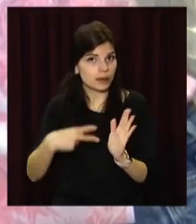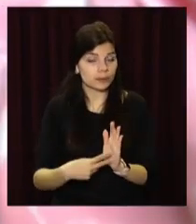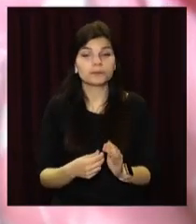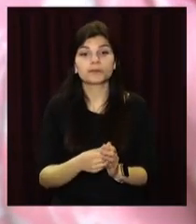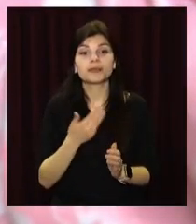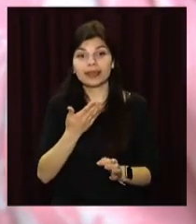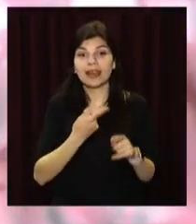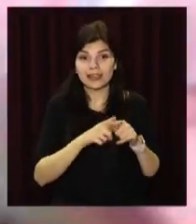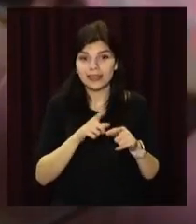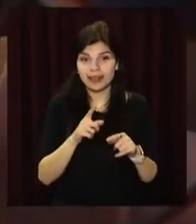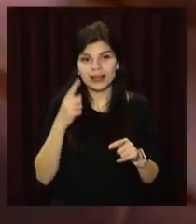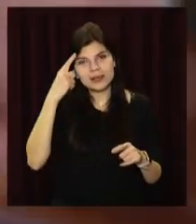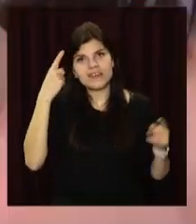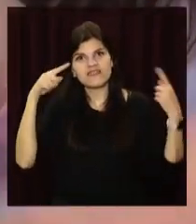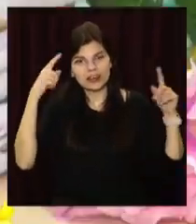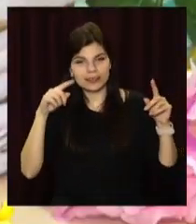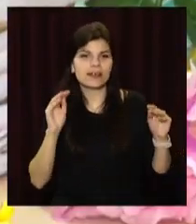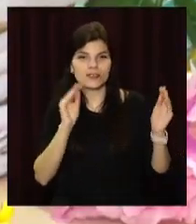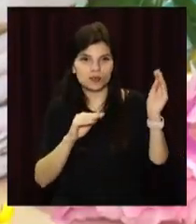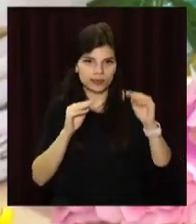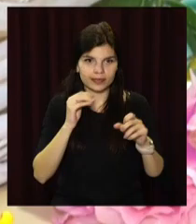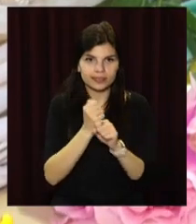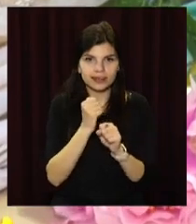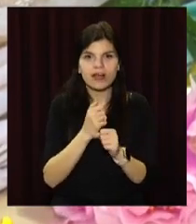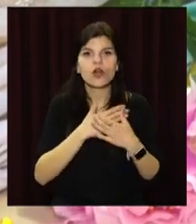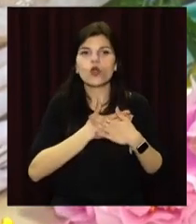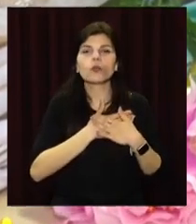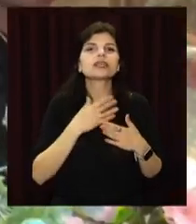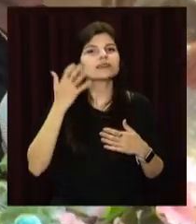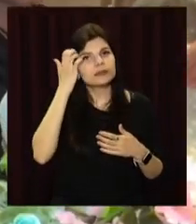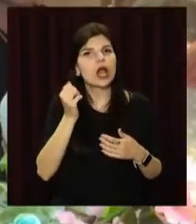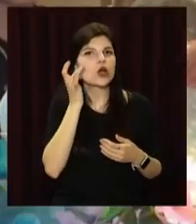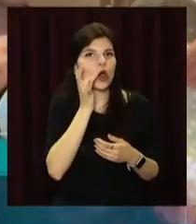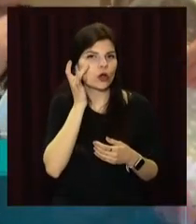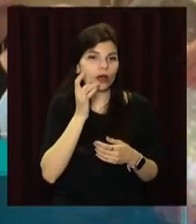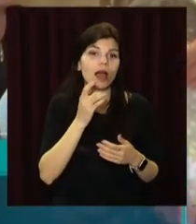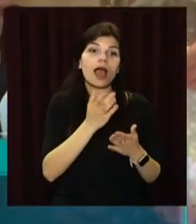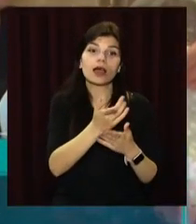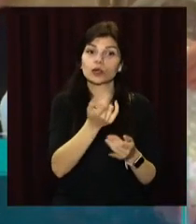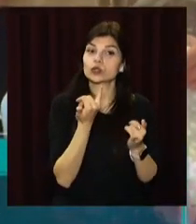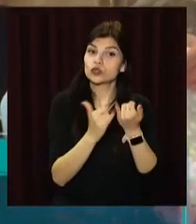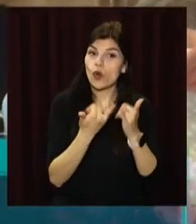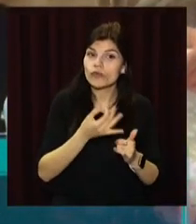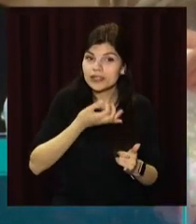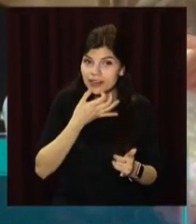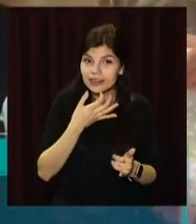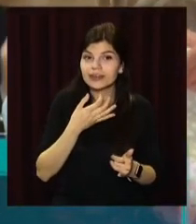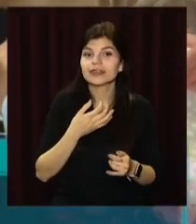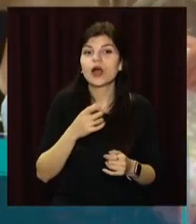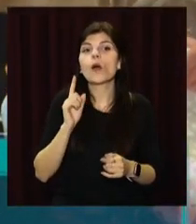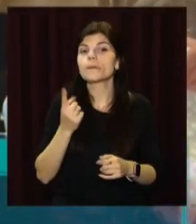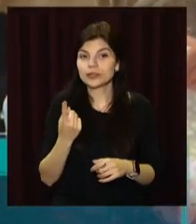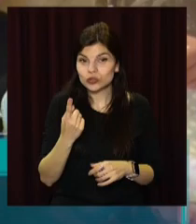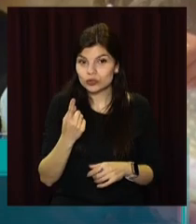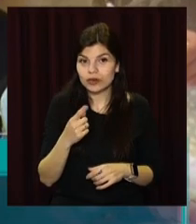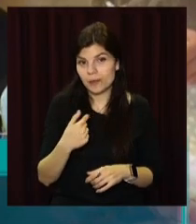пасхальний кошик, підключила фантазію та зробила композицію в улюблених кольорах. Я вибирала жовте і розове, тому що